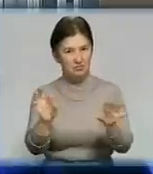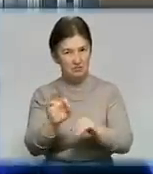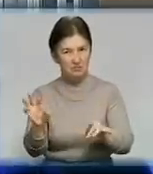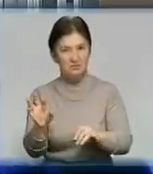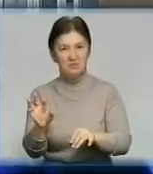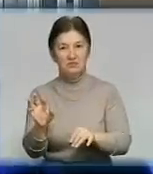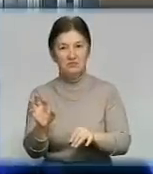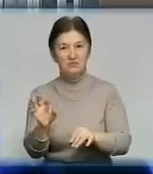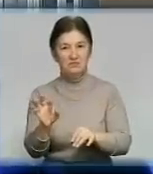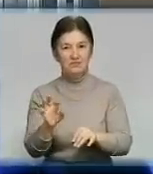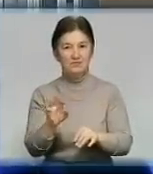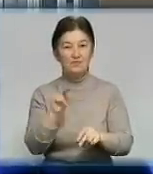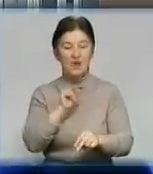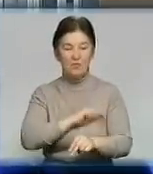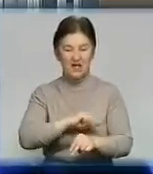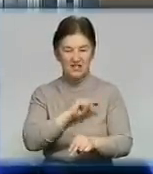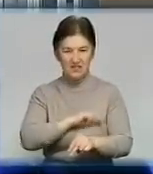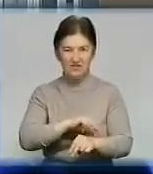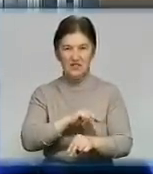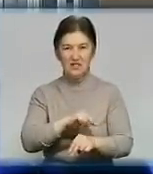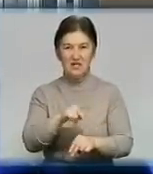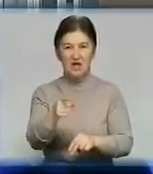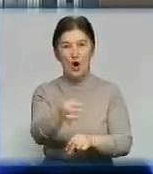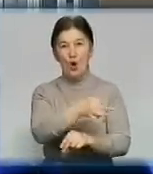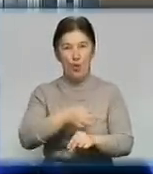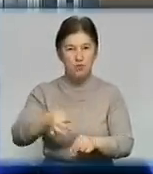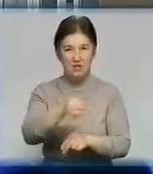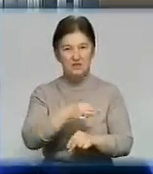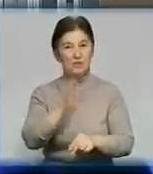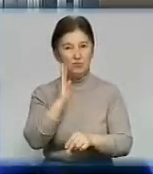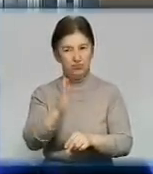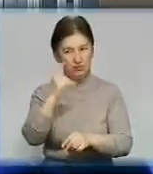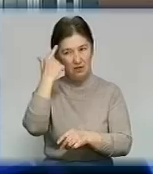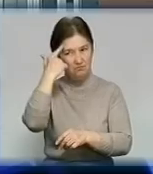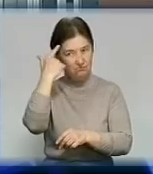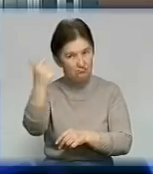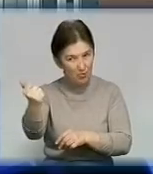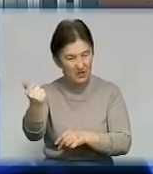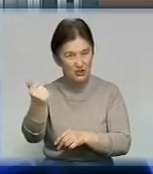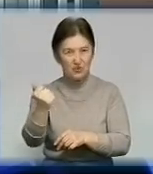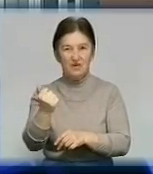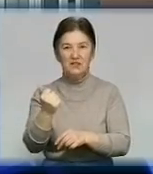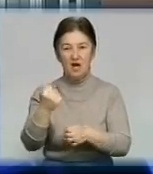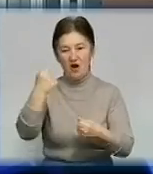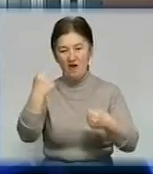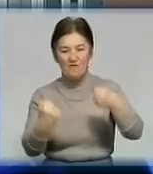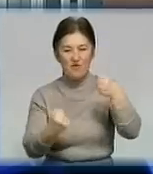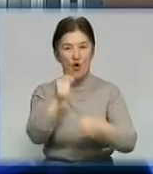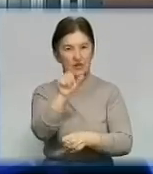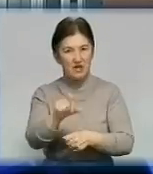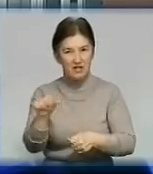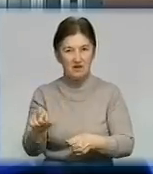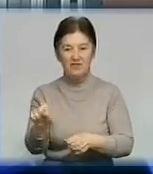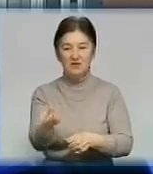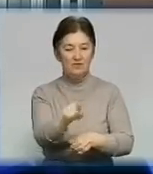працівники Державтоінспекції Кіровської області будуть попереджувати водіїв за даними фактами,